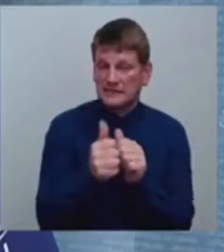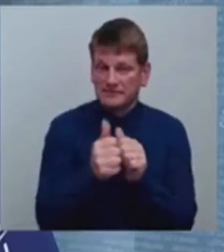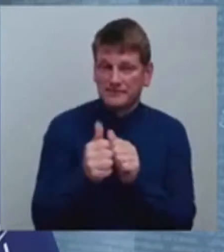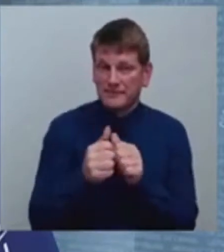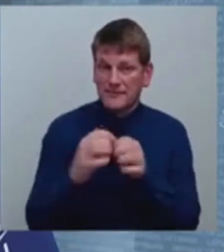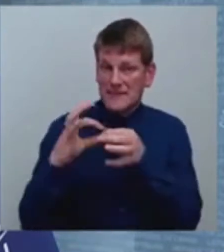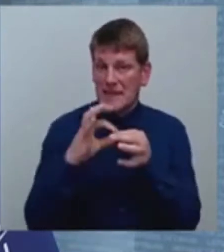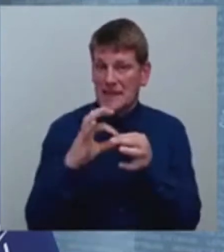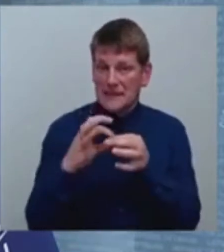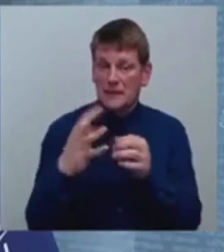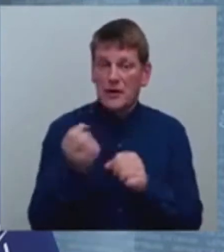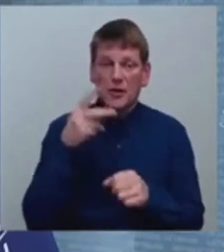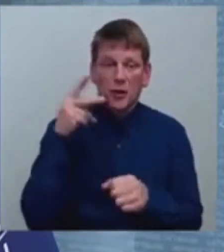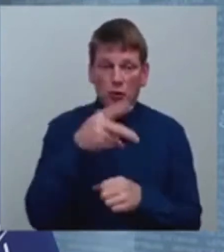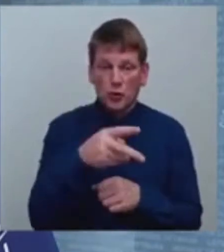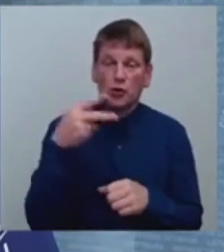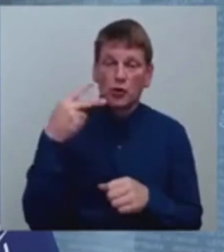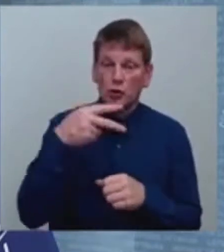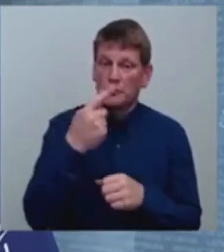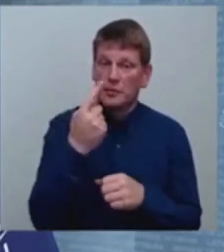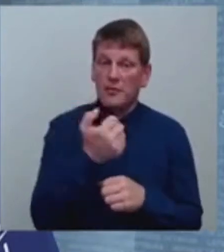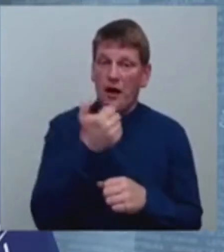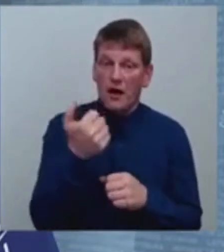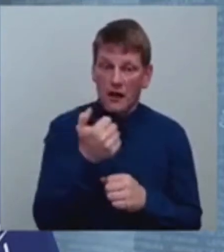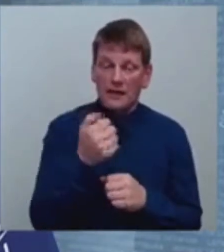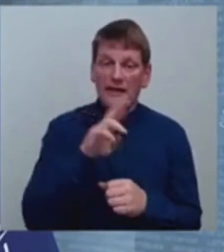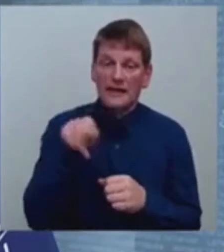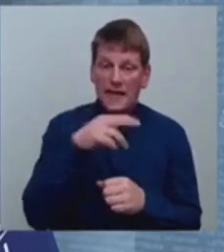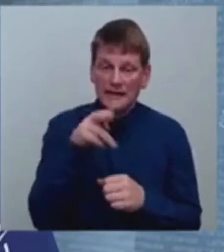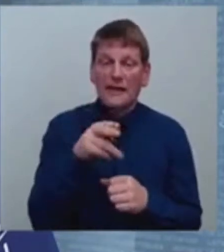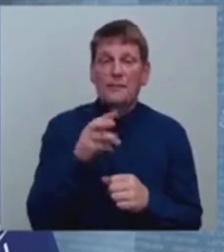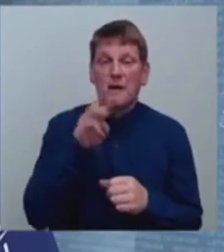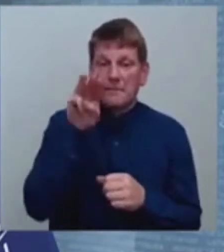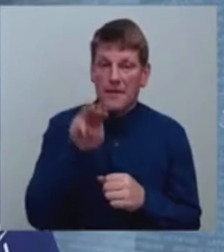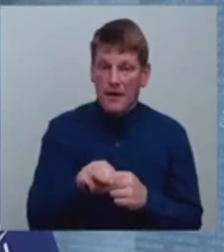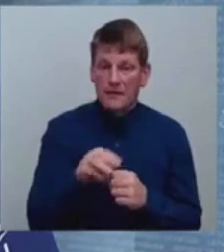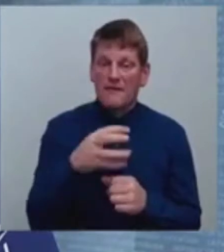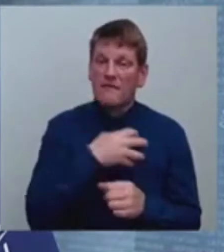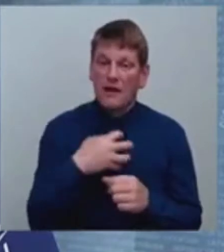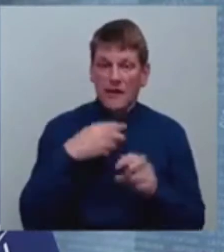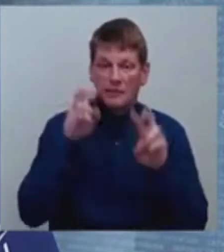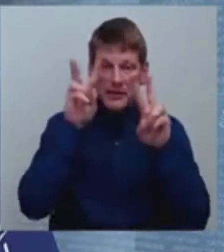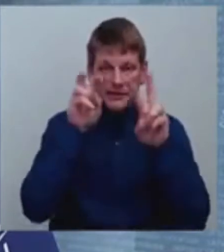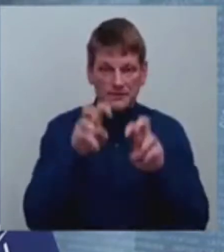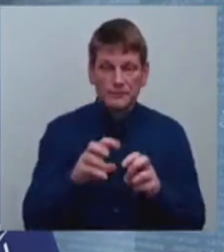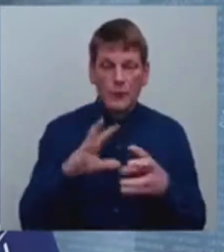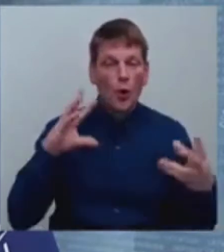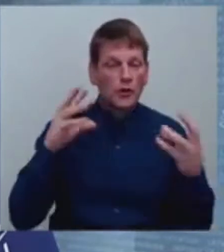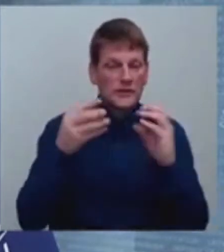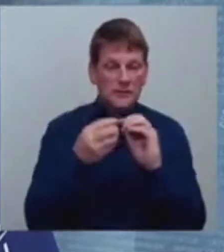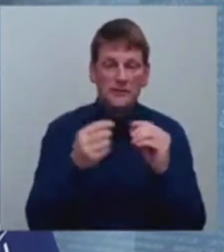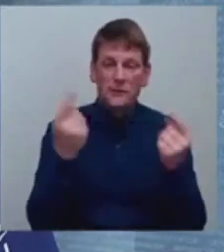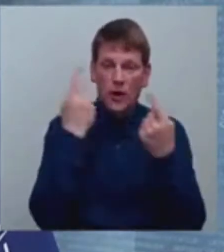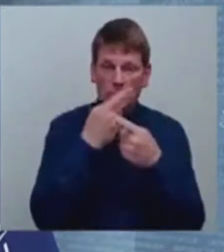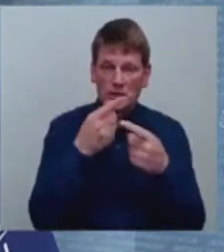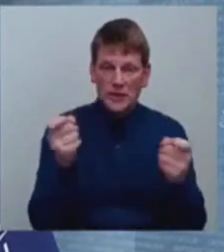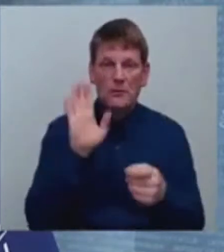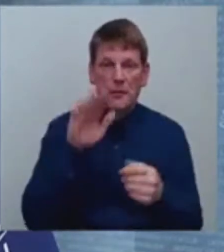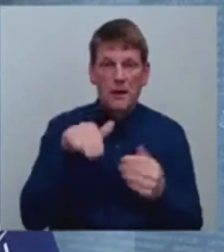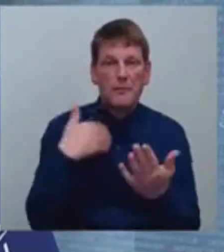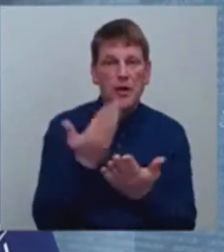2021. gada decembra mēnesī valdībā aizskatīto konceptuālo ziņojumu par